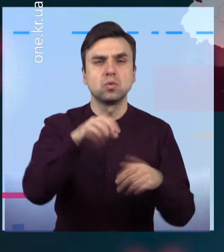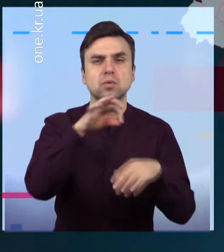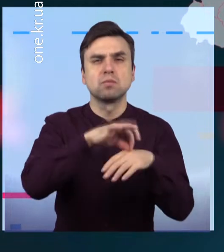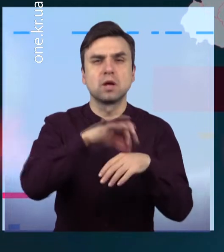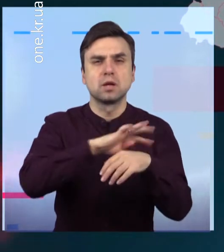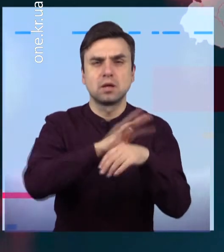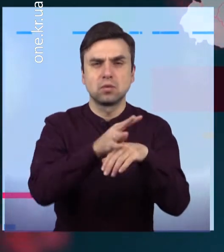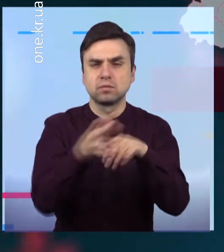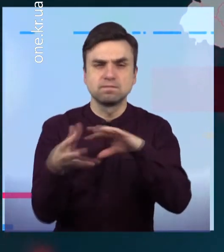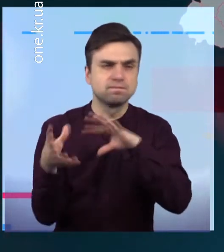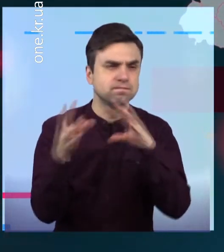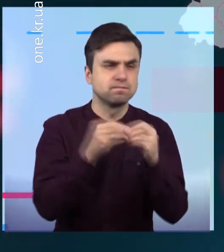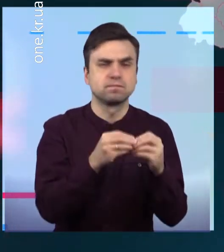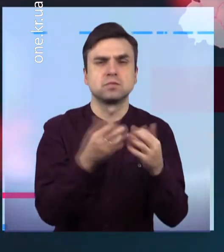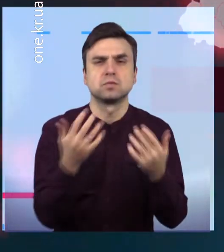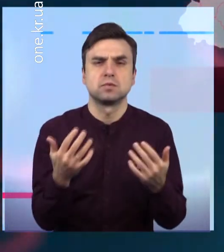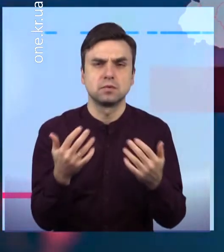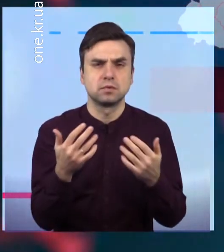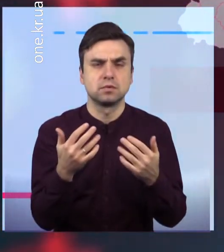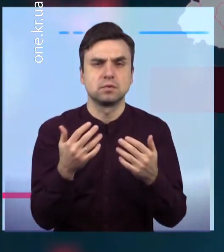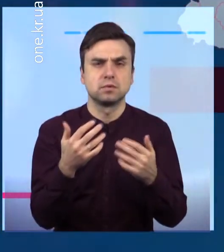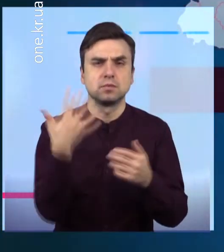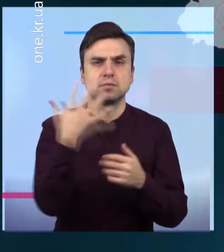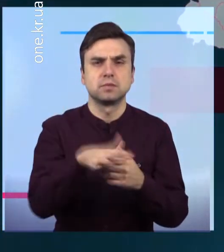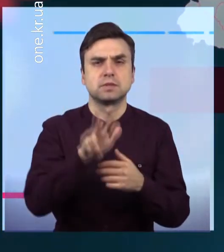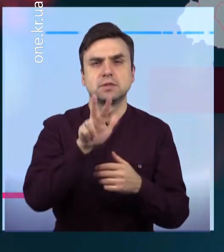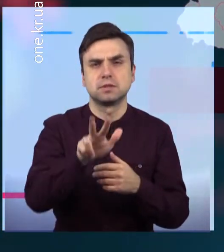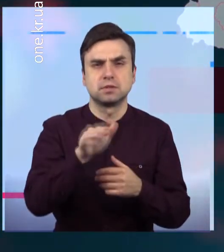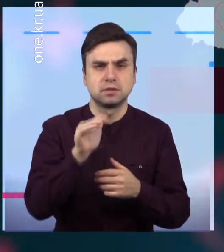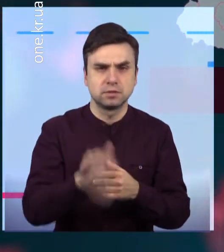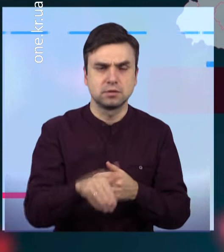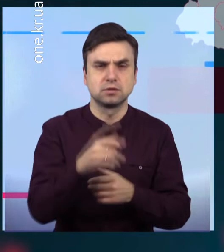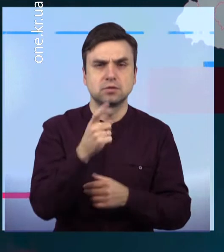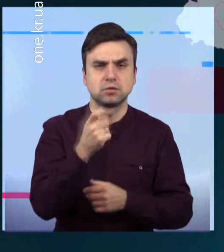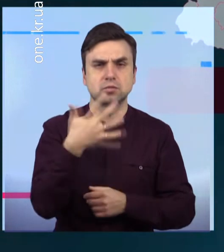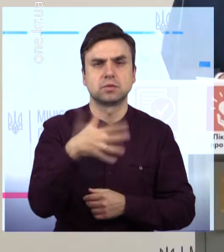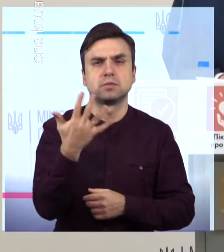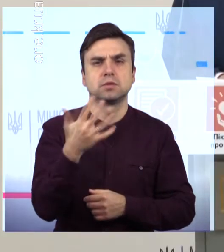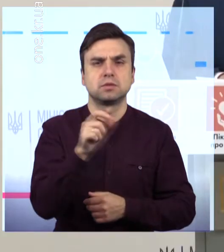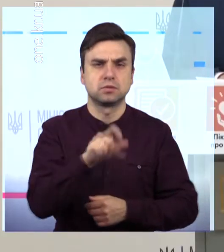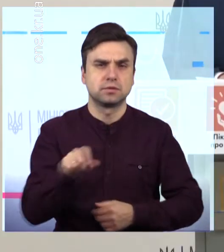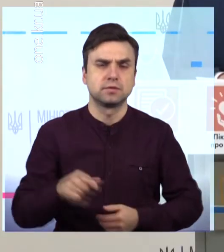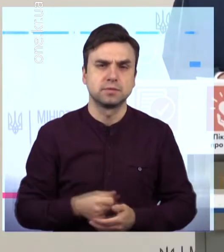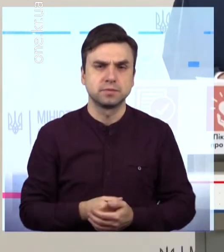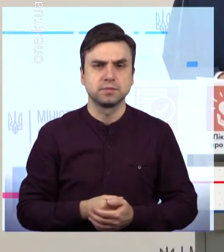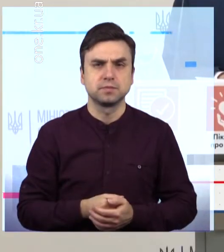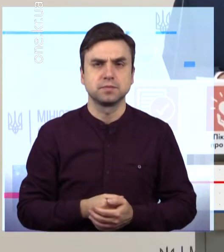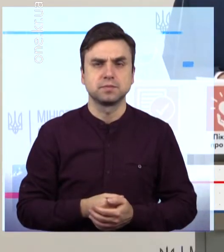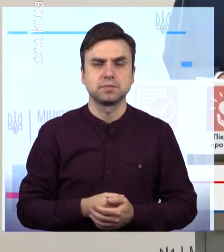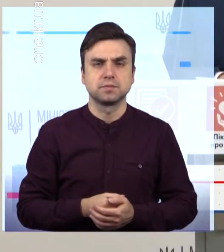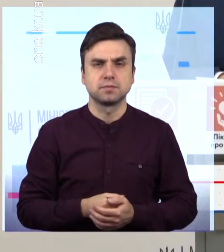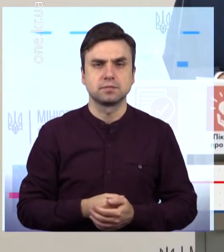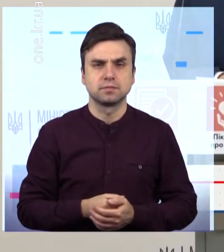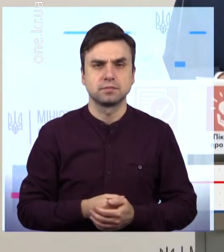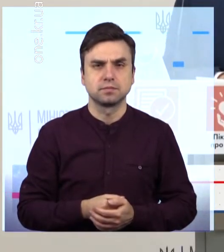у Дніпропетровській області становить 53 тисячі 155 випадків За минулий тиждень